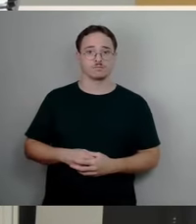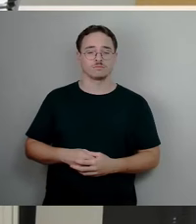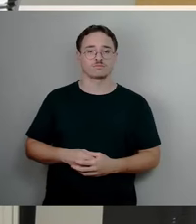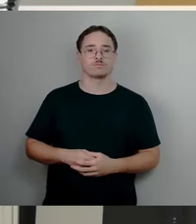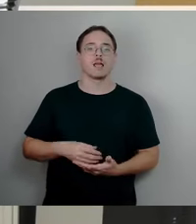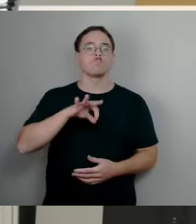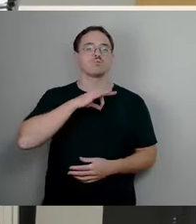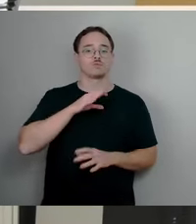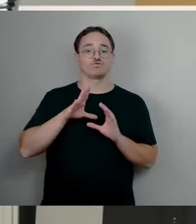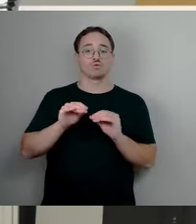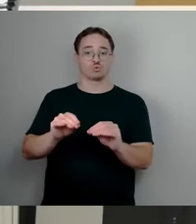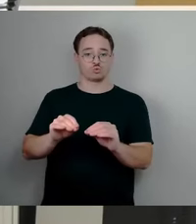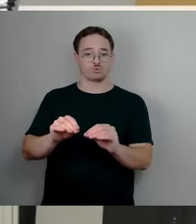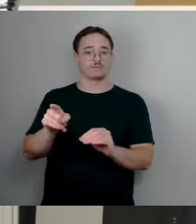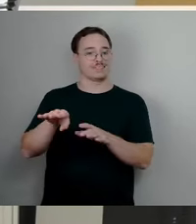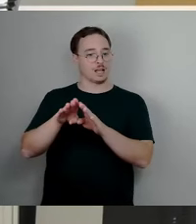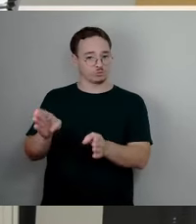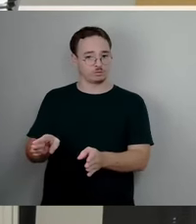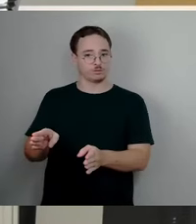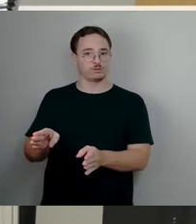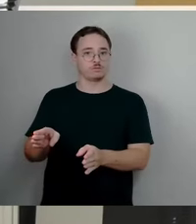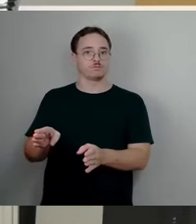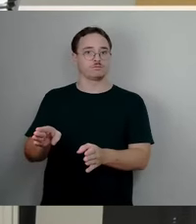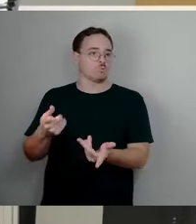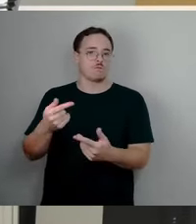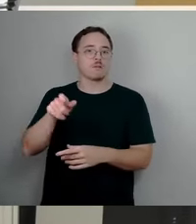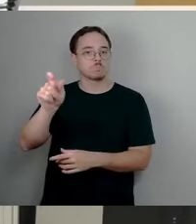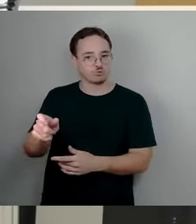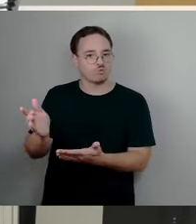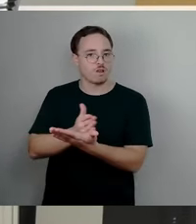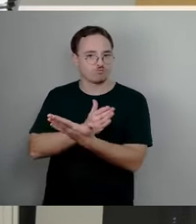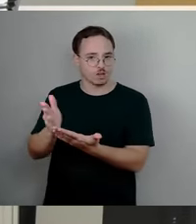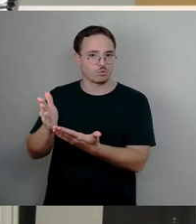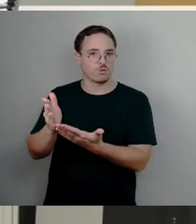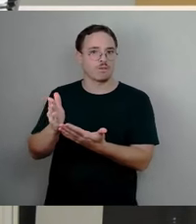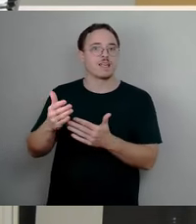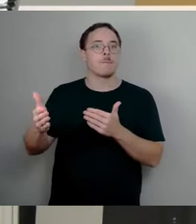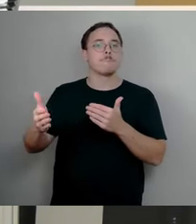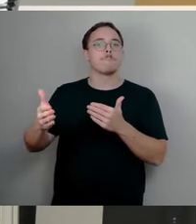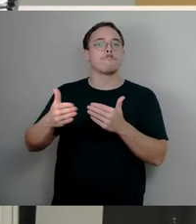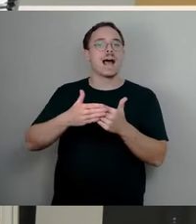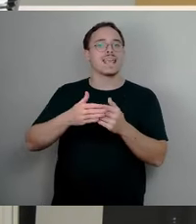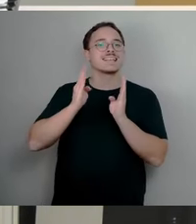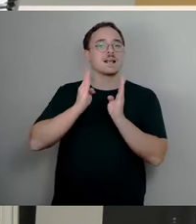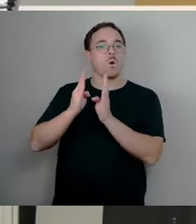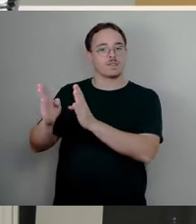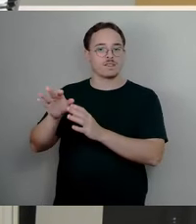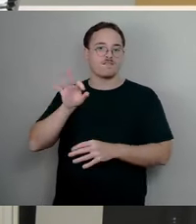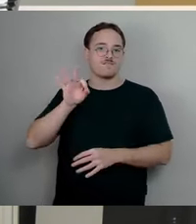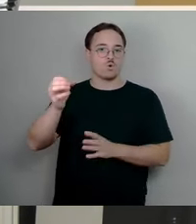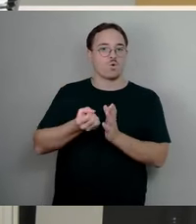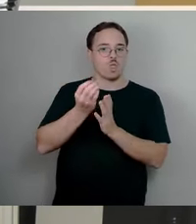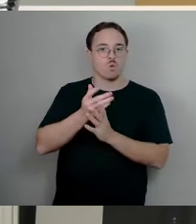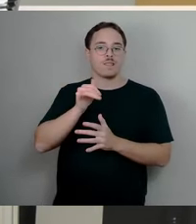Nutzung des Hauses unterliegt der persönlichen Entscheidung der Beigeordneten für Kultur, Tourismus und Wissenschaft. So, und da